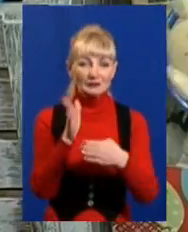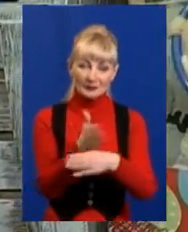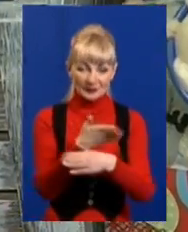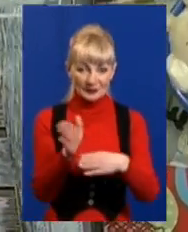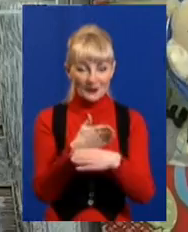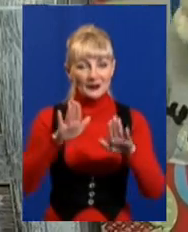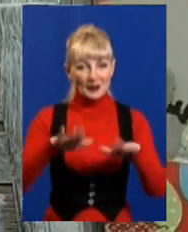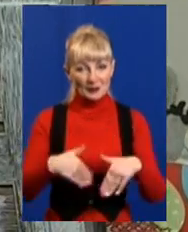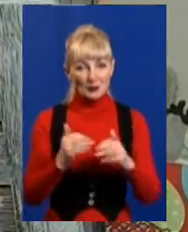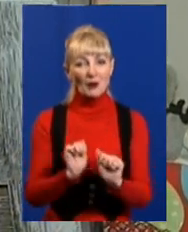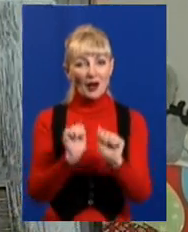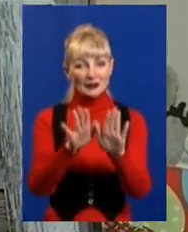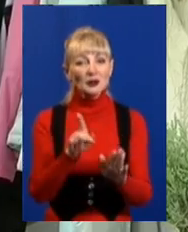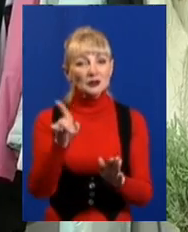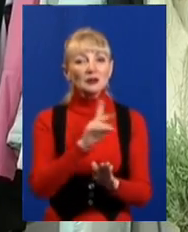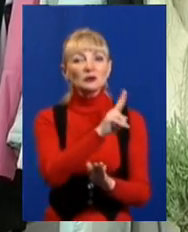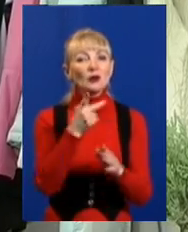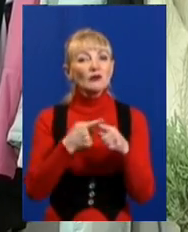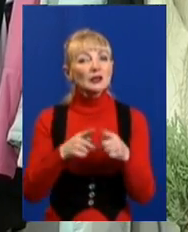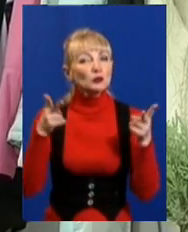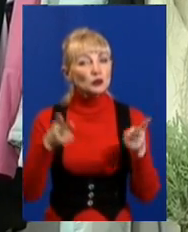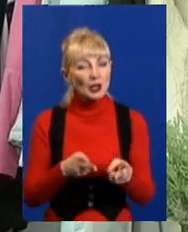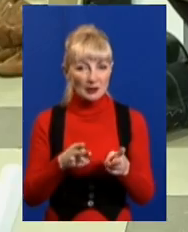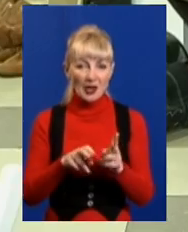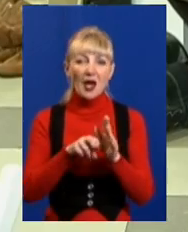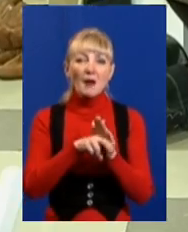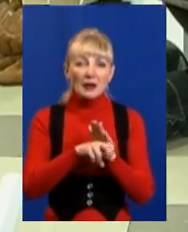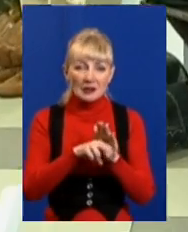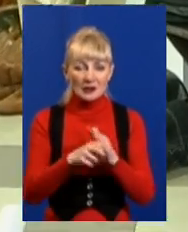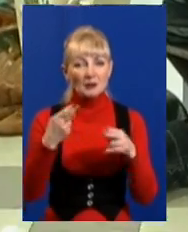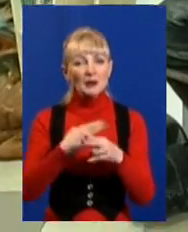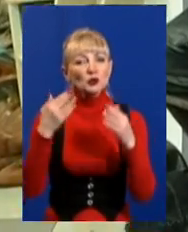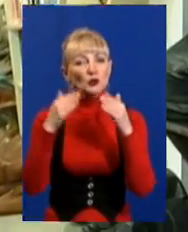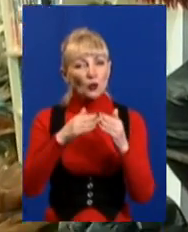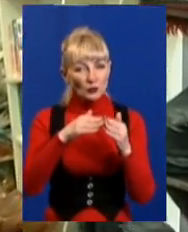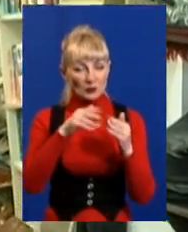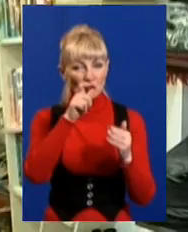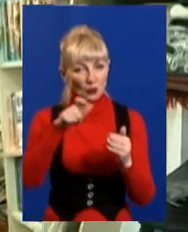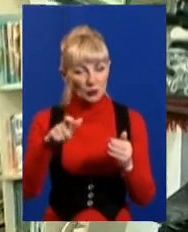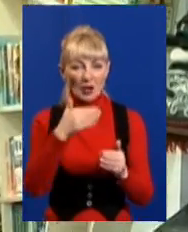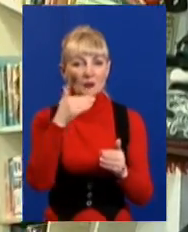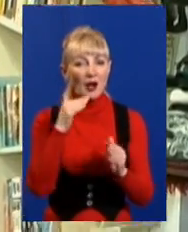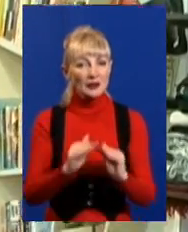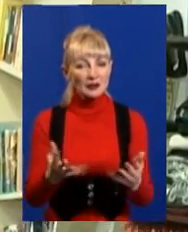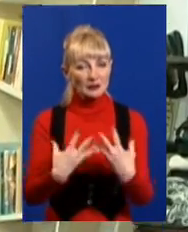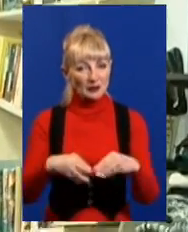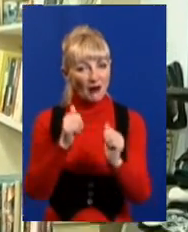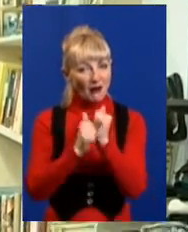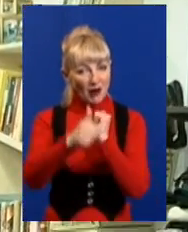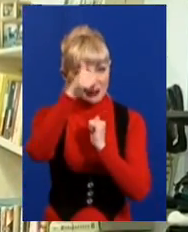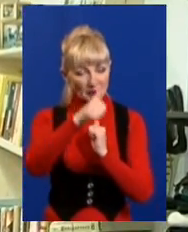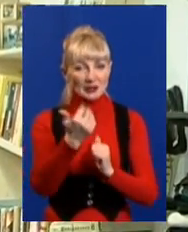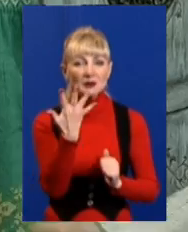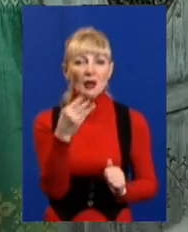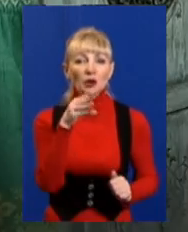Більшу частину віддають тим, хто цього потребує – переселенцям, безхатькам, багатодітним родинам. Щомісяця майже 5 тонн речей.